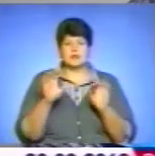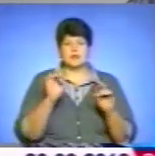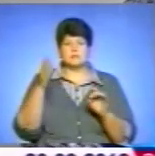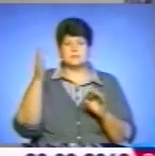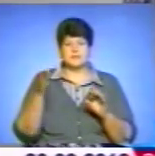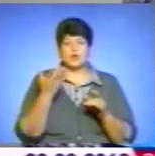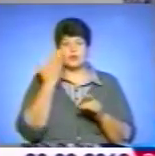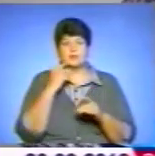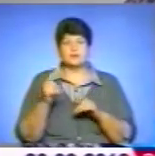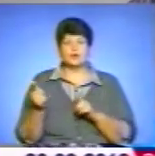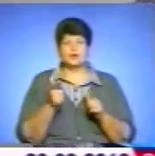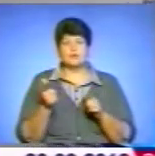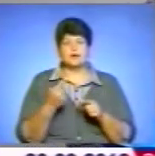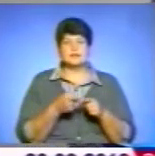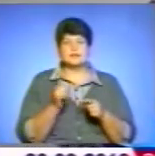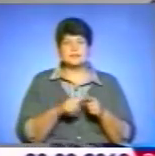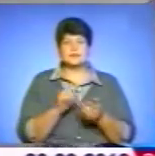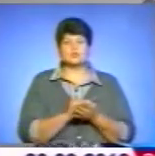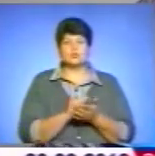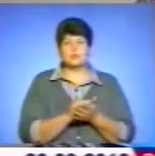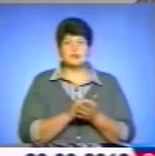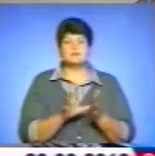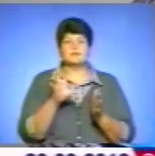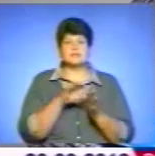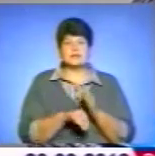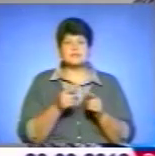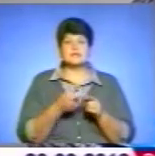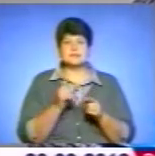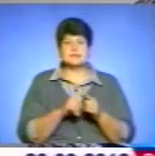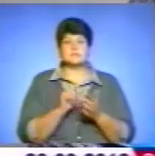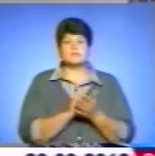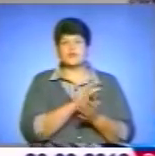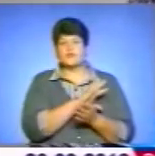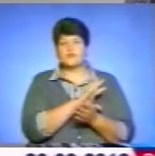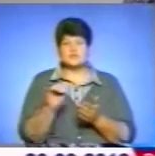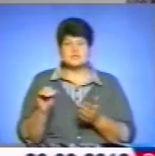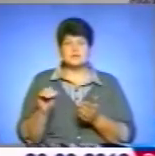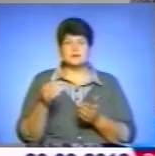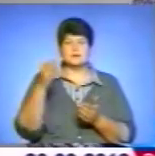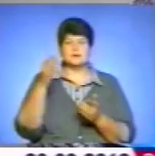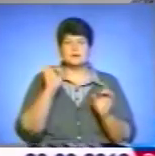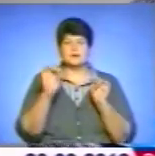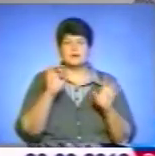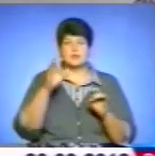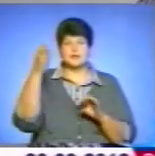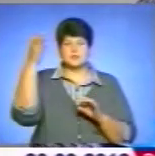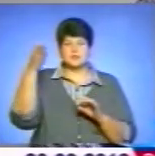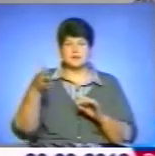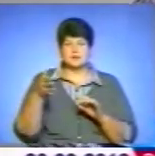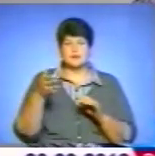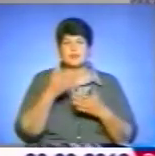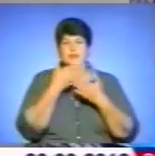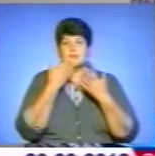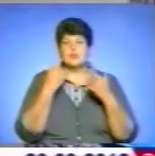коли ми готувалися цей документ про демонтаж, ми внесли в цей документ абсолютно всі площини, які, на нашу думку, машини мали